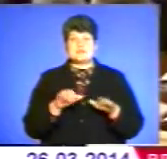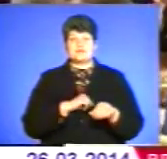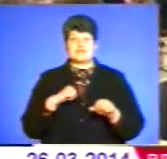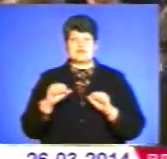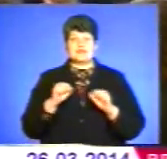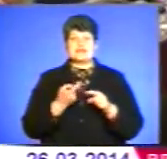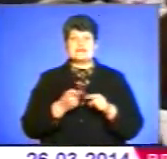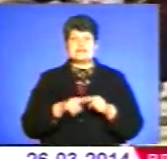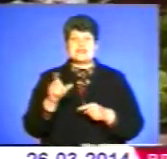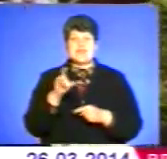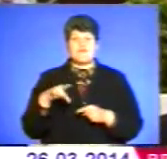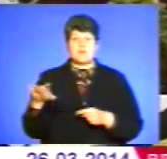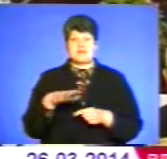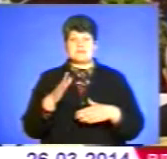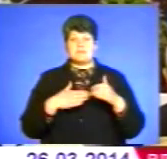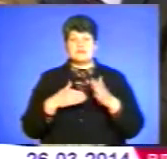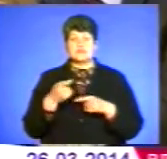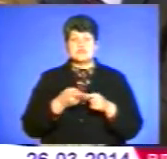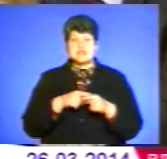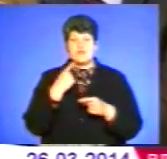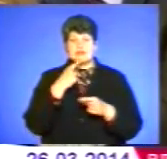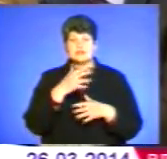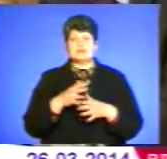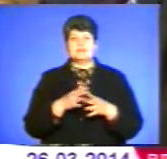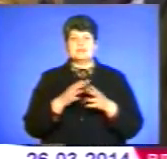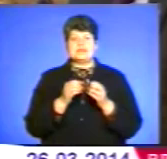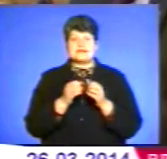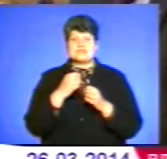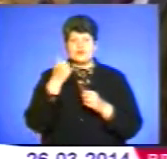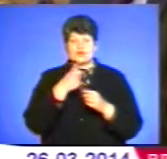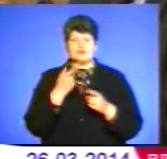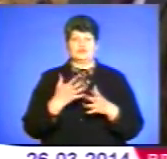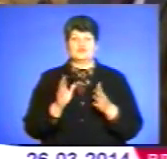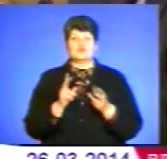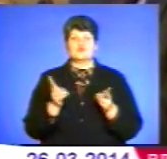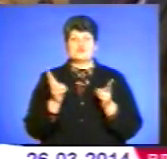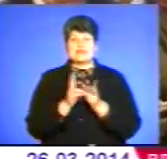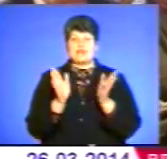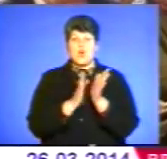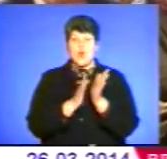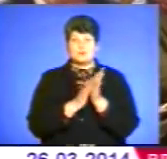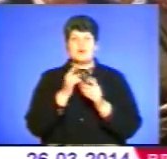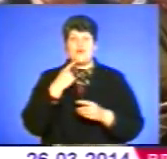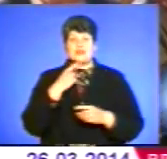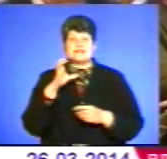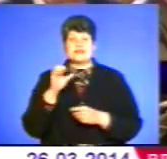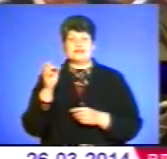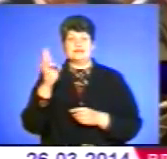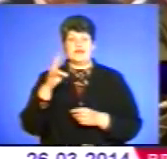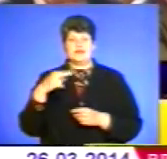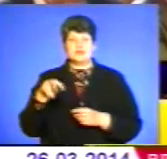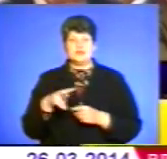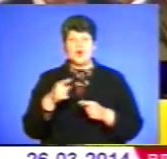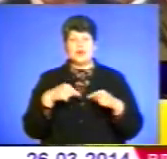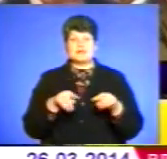практика. Про цю реформу говорили 10 років, тож міські голови її зустріли оплесками, розповідає Сергій Надал. Органам місцевого